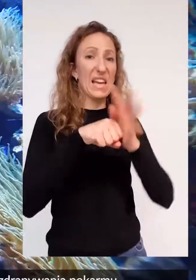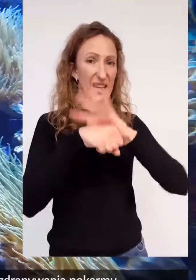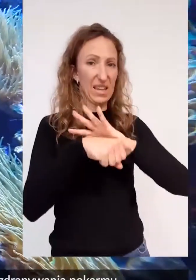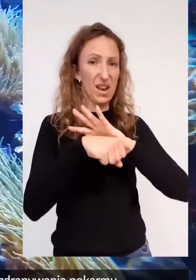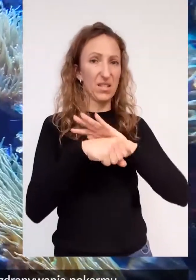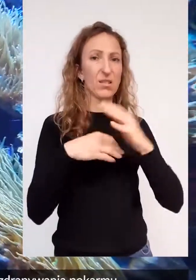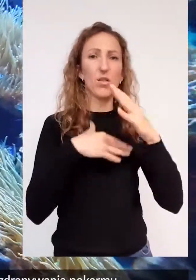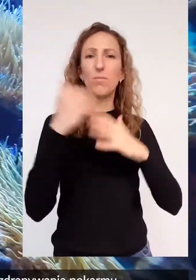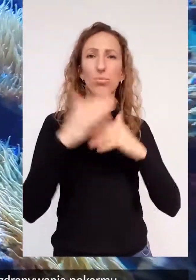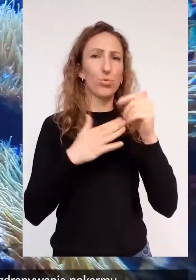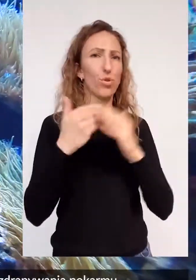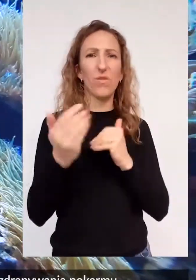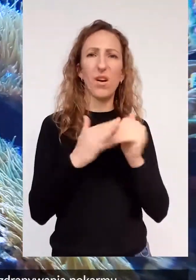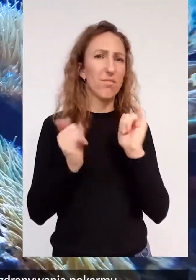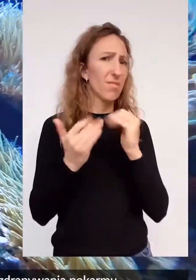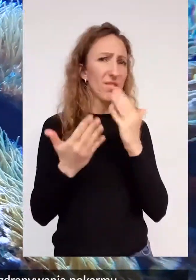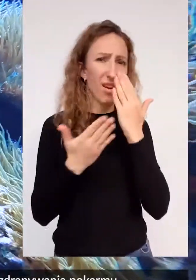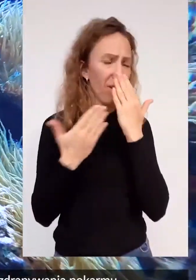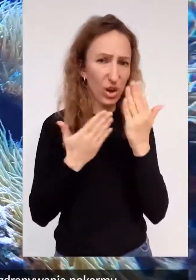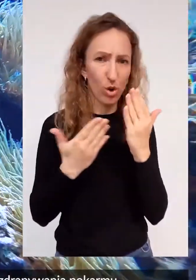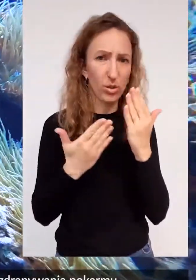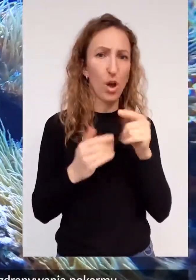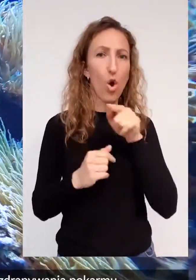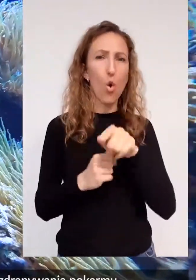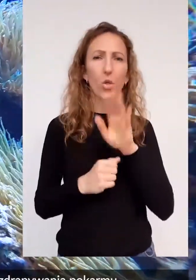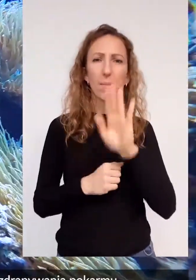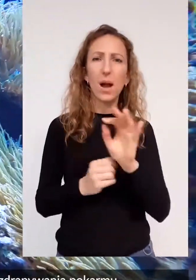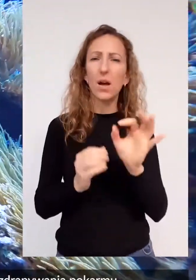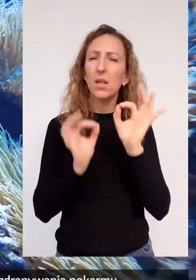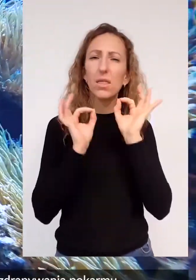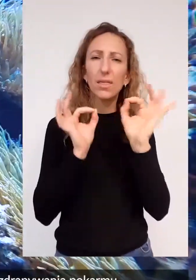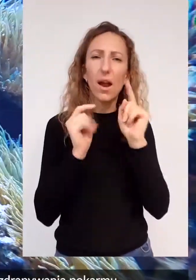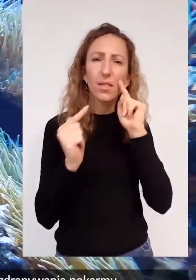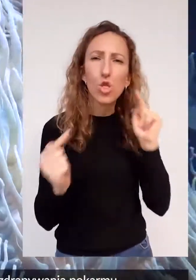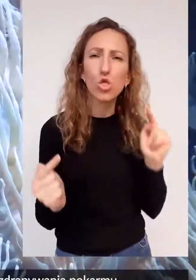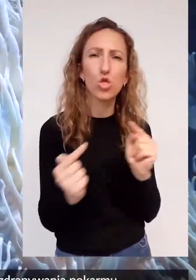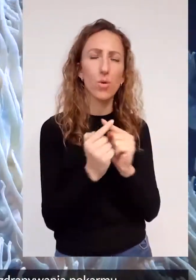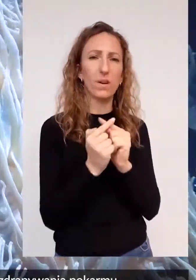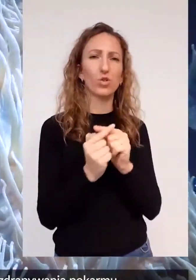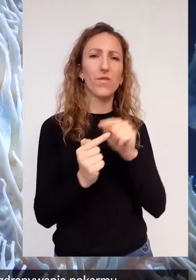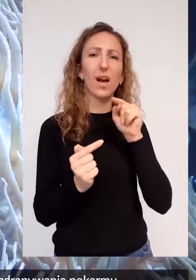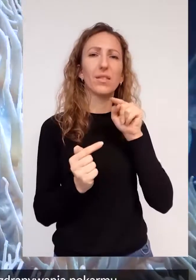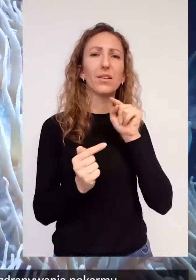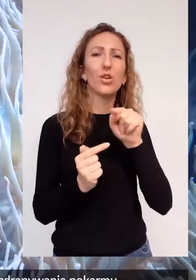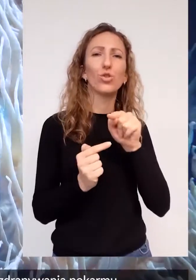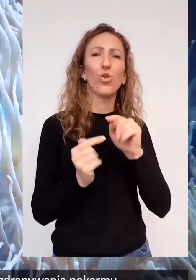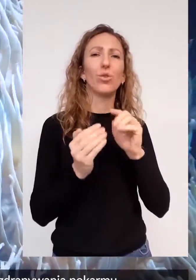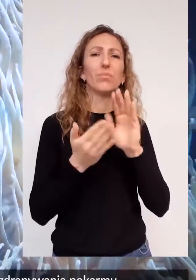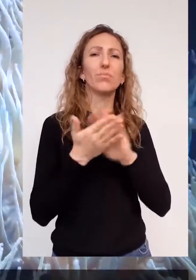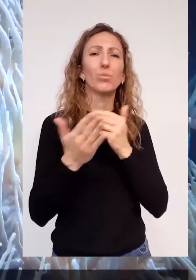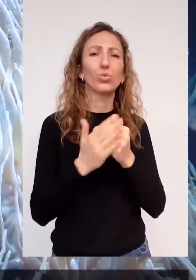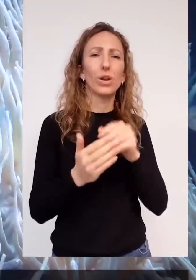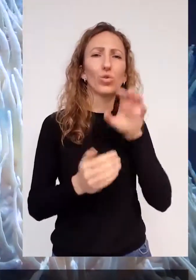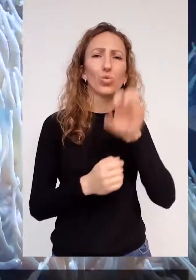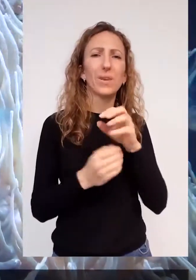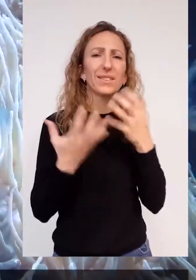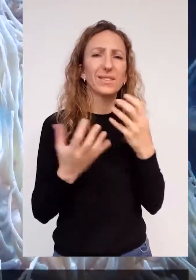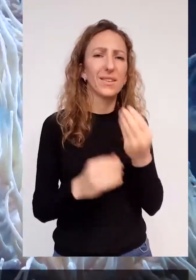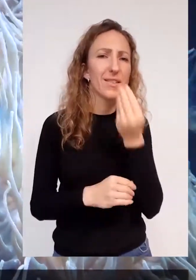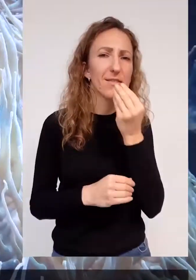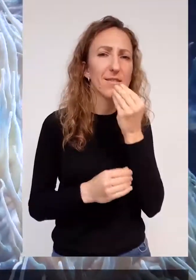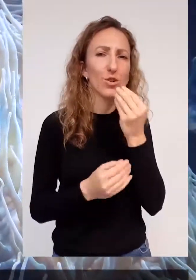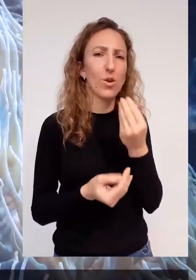Budowa ciała igielnika jest idealnie przystosowana do zdrabywania pokarmu Czyli